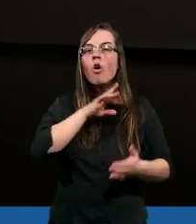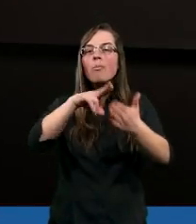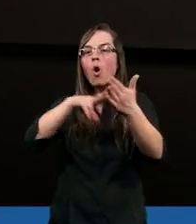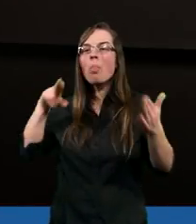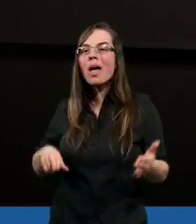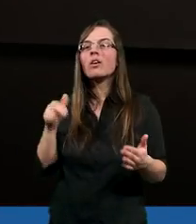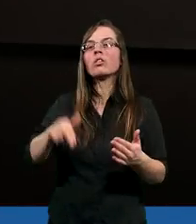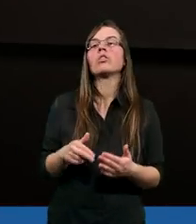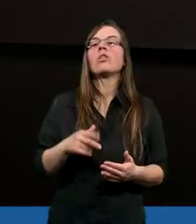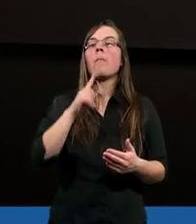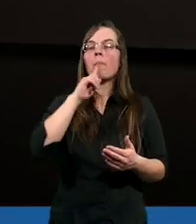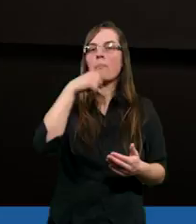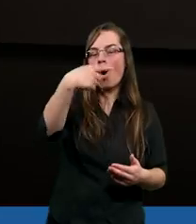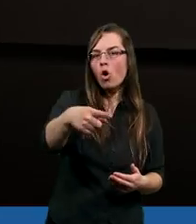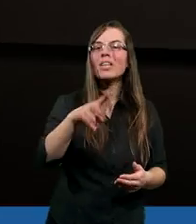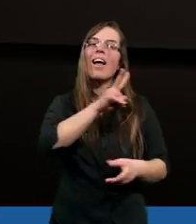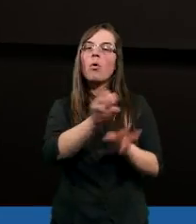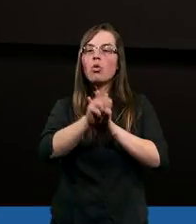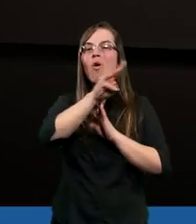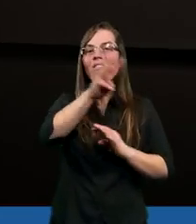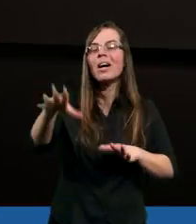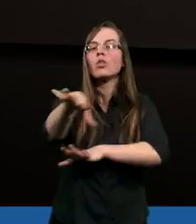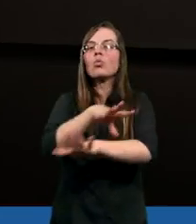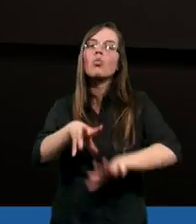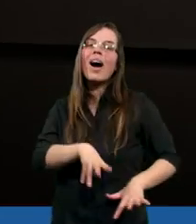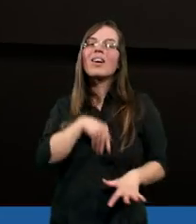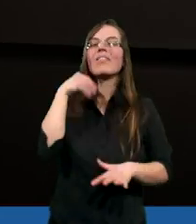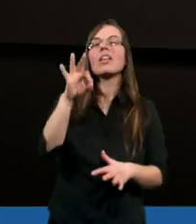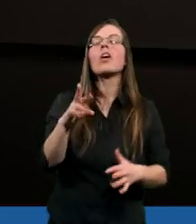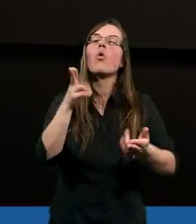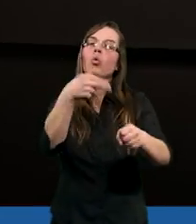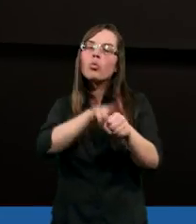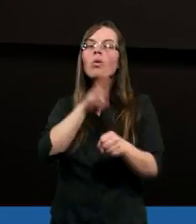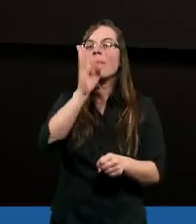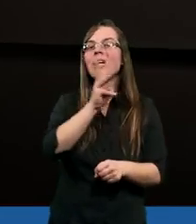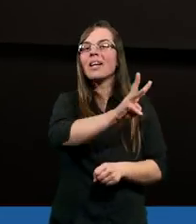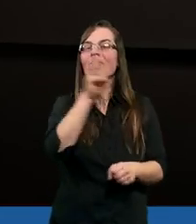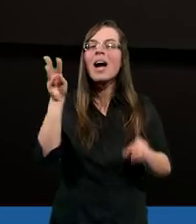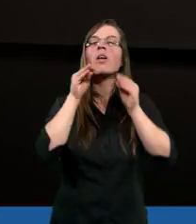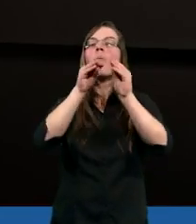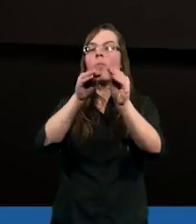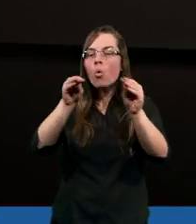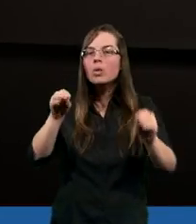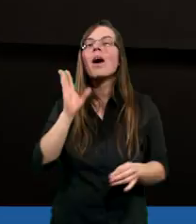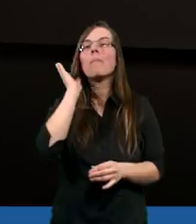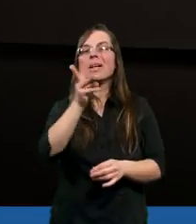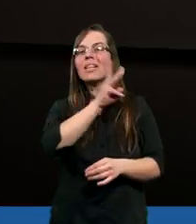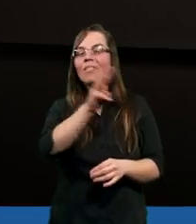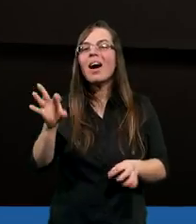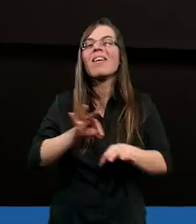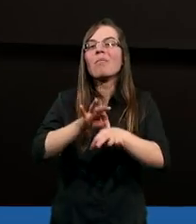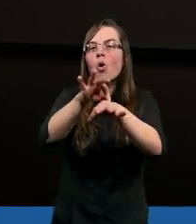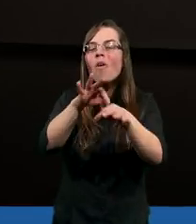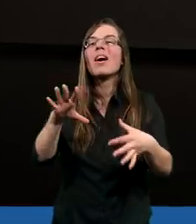odejściu pośle do was Ducha Świętego, który będzie was pouczał, który będzie